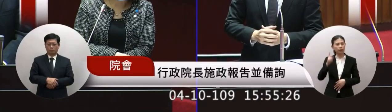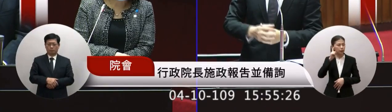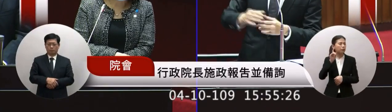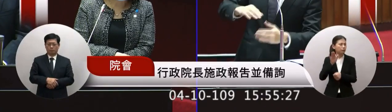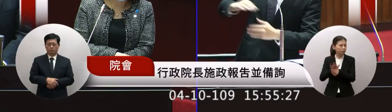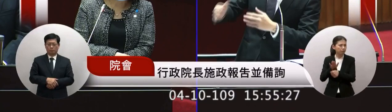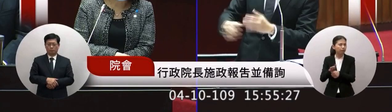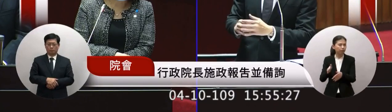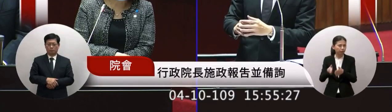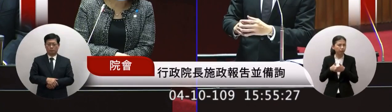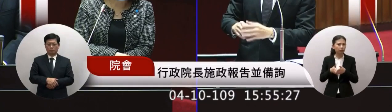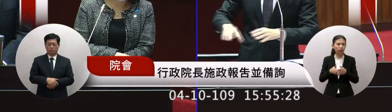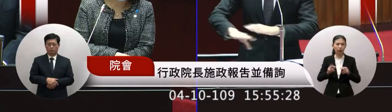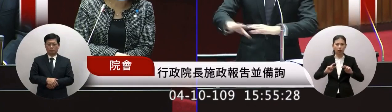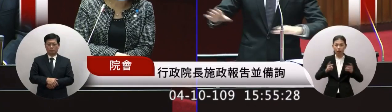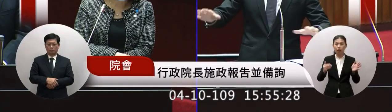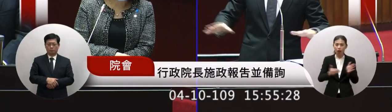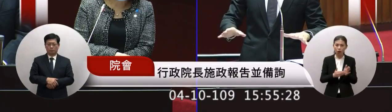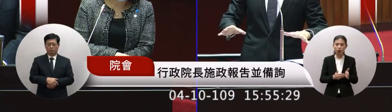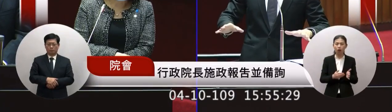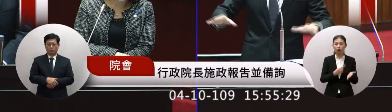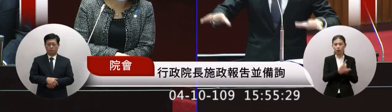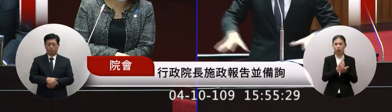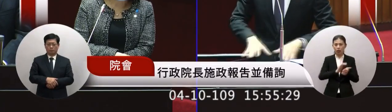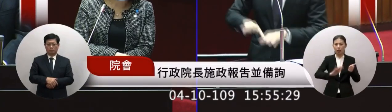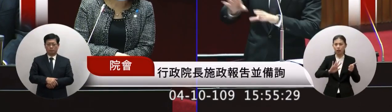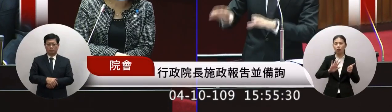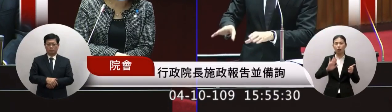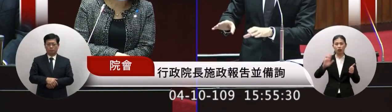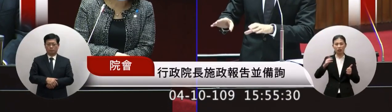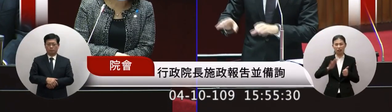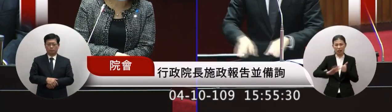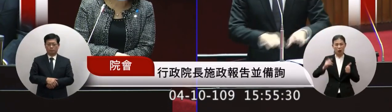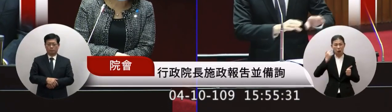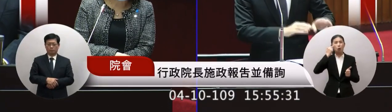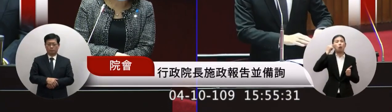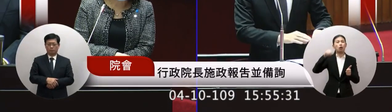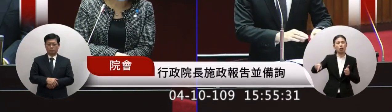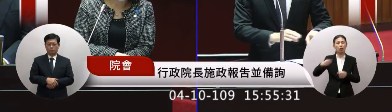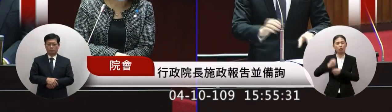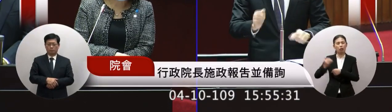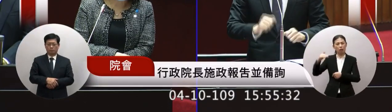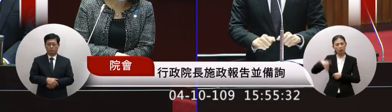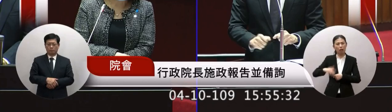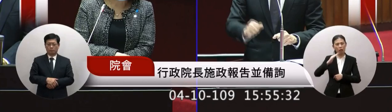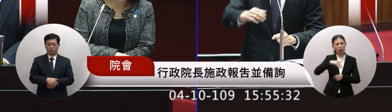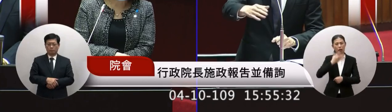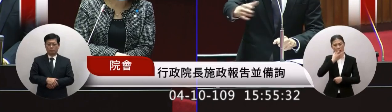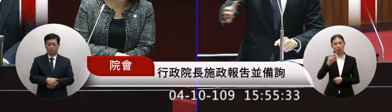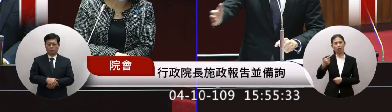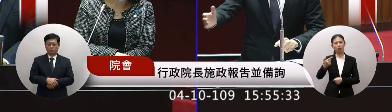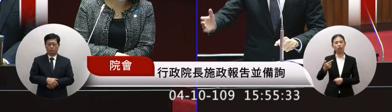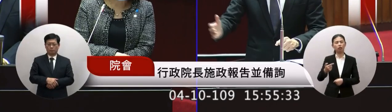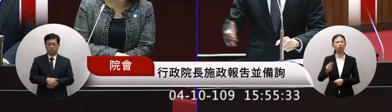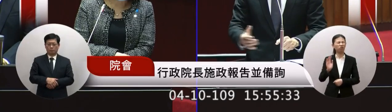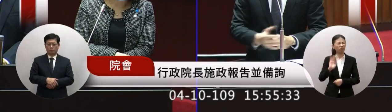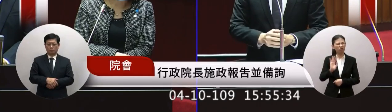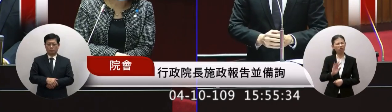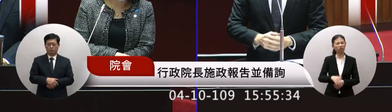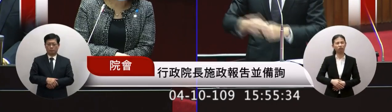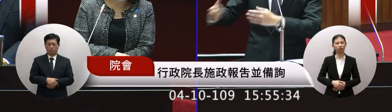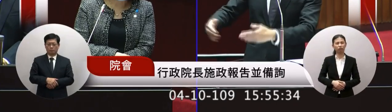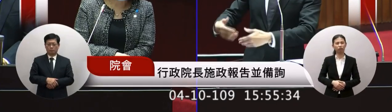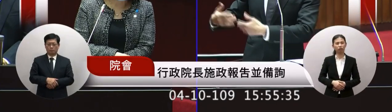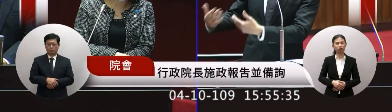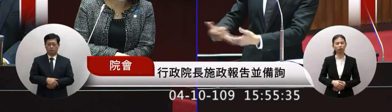調整別說這個改革之後大家人都受到影響但是受到最大的影響是這種不穩定的人我覺得這應該是不是可以說我們這個